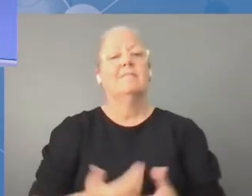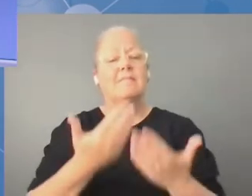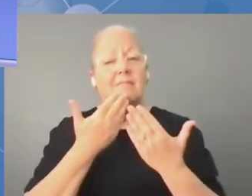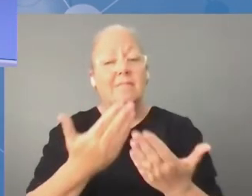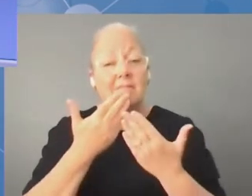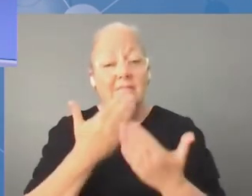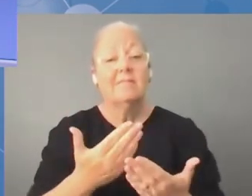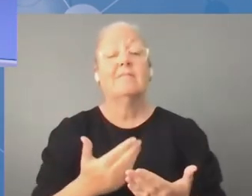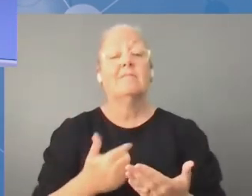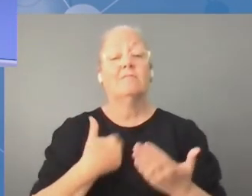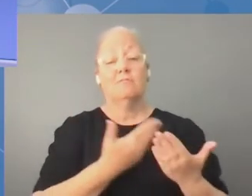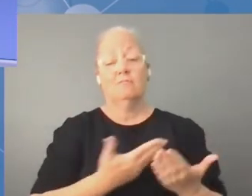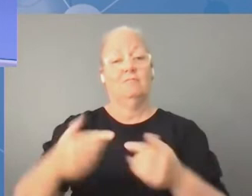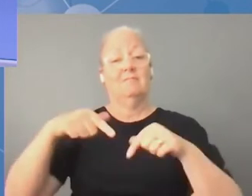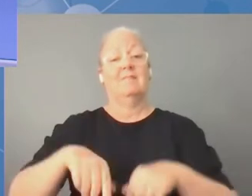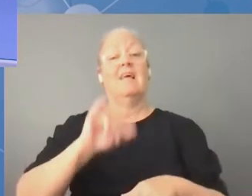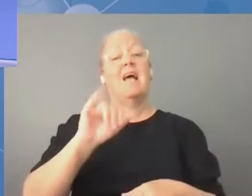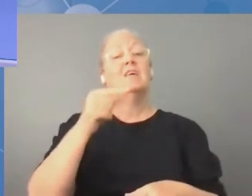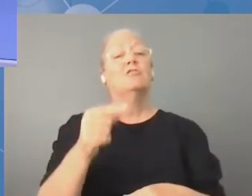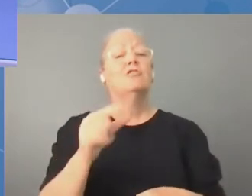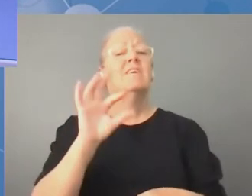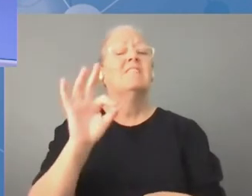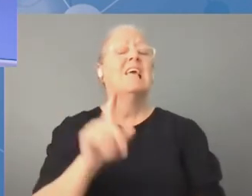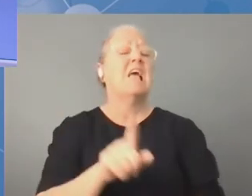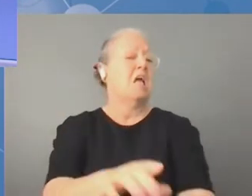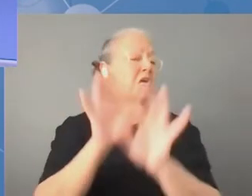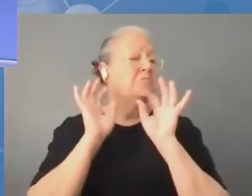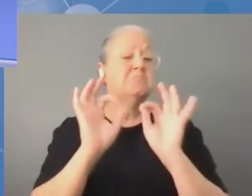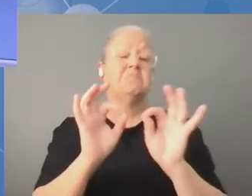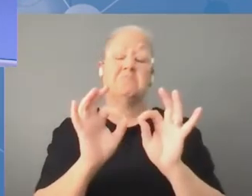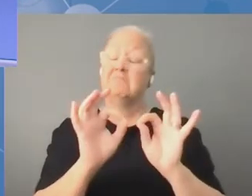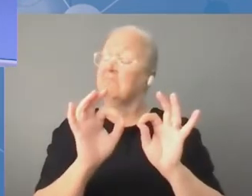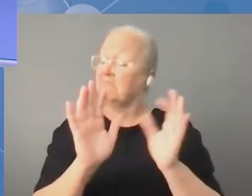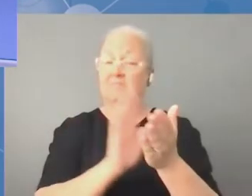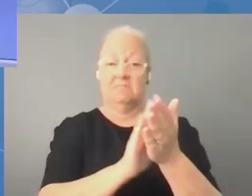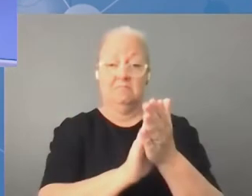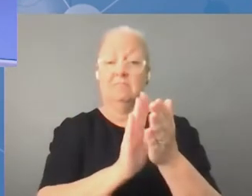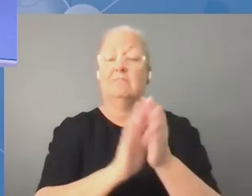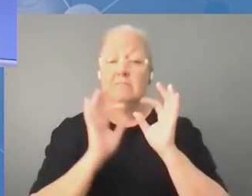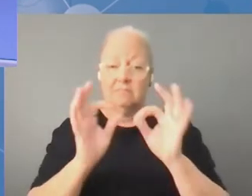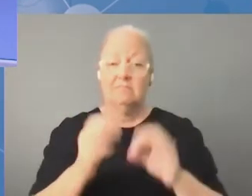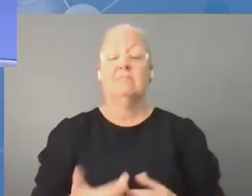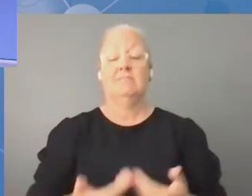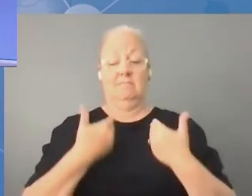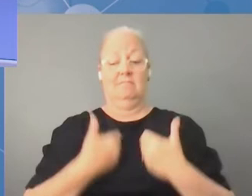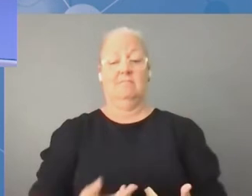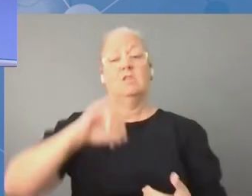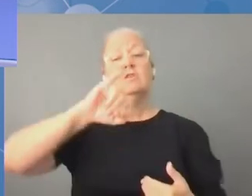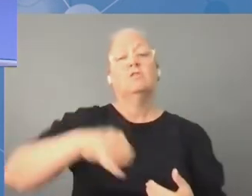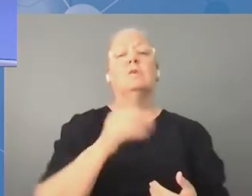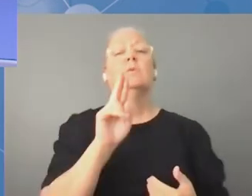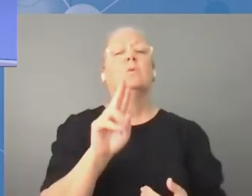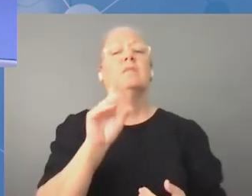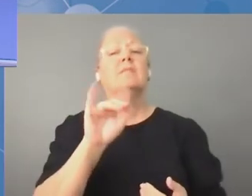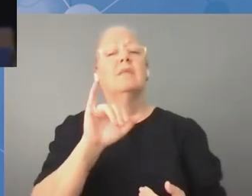Bardzo dziękuję za zorganizowanie tego szczytu cyfrowego IGF. Myślę, że był